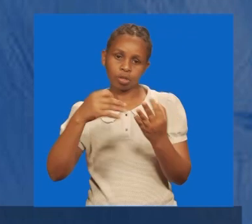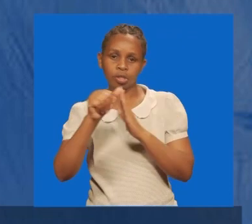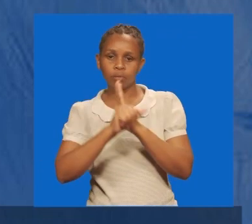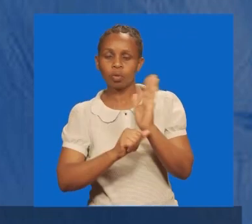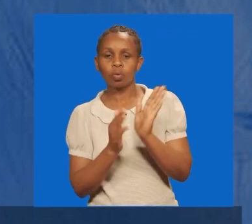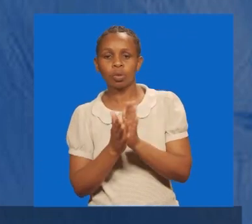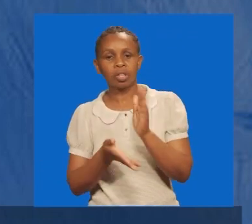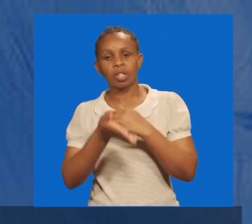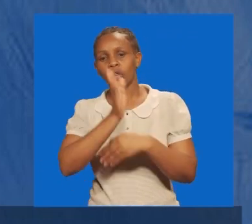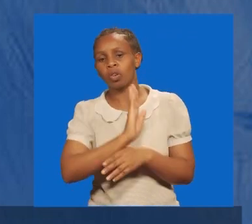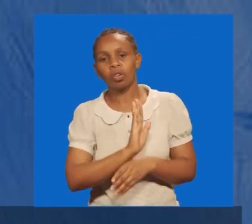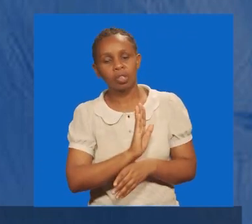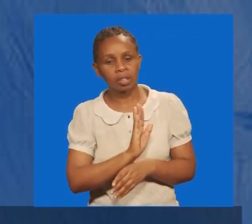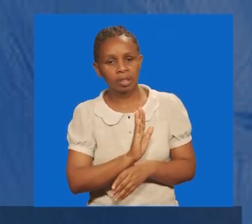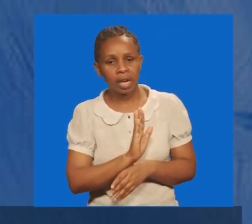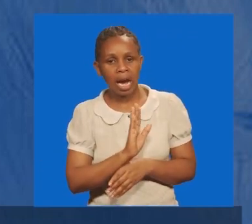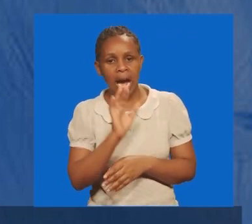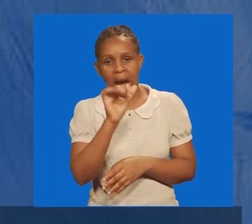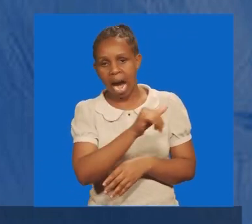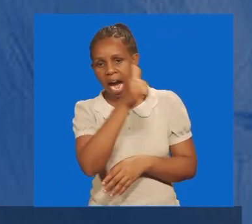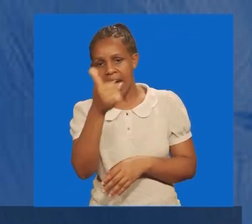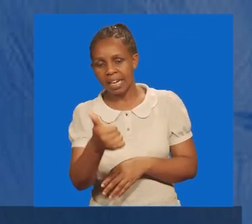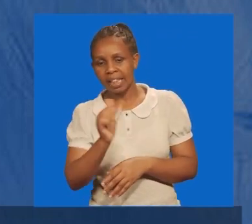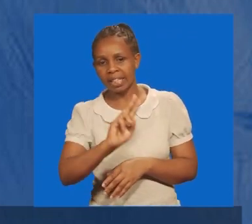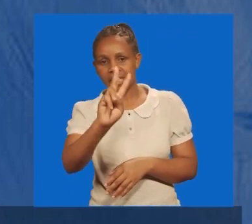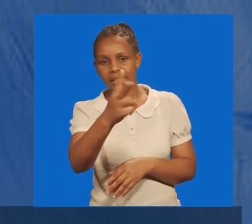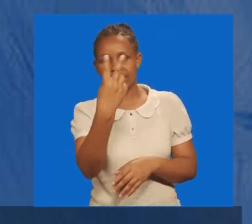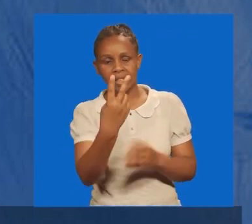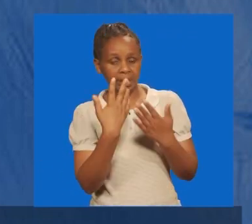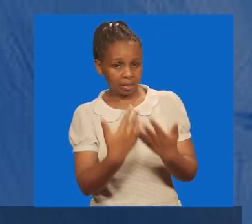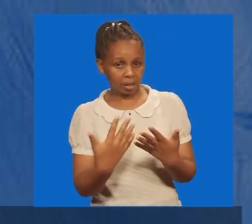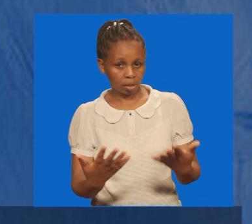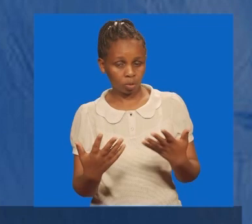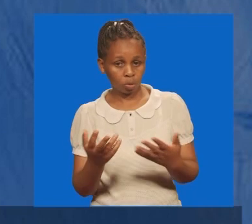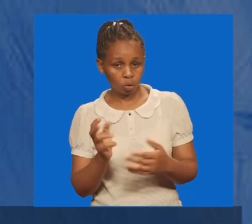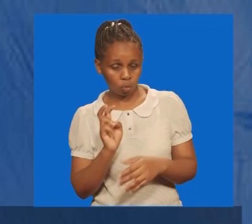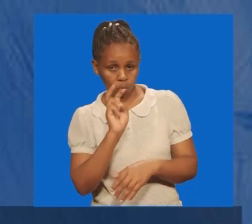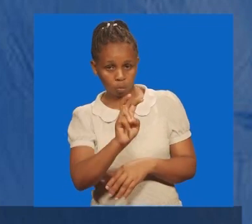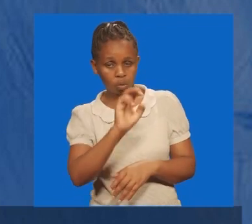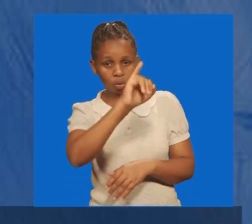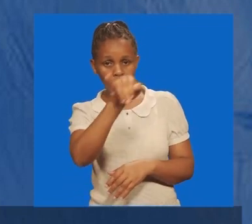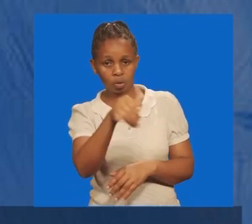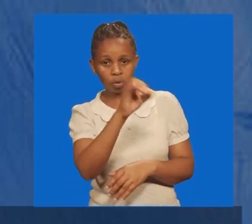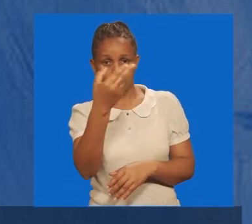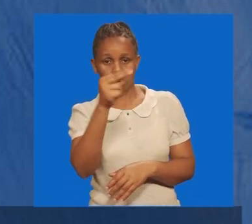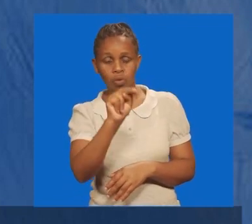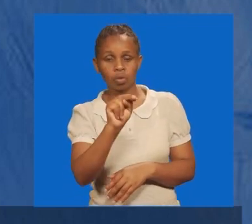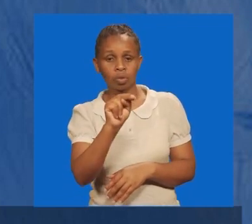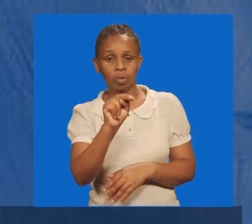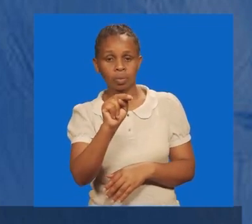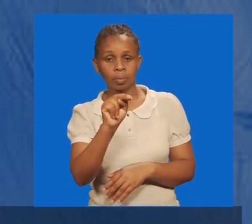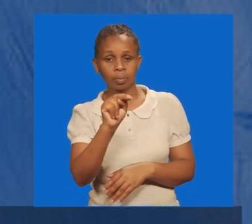ushirika na mungu ni nchambo la pili. Kiangalia kwenye yoyona